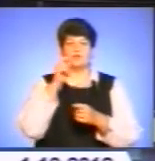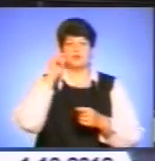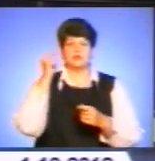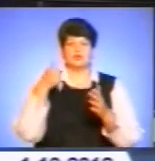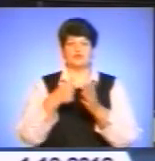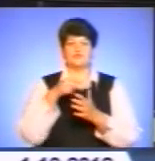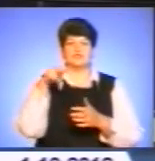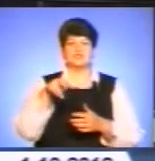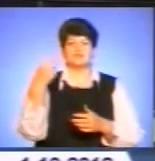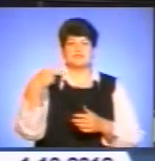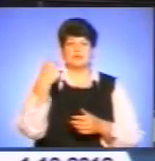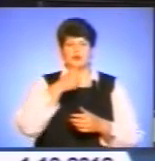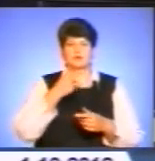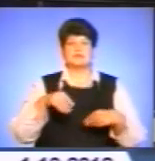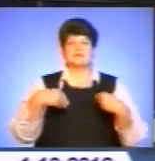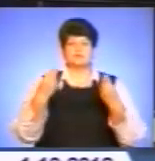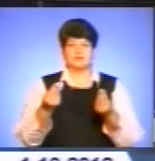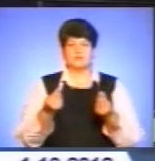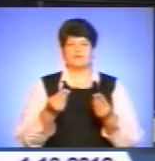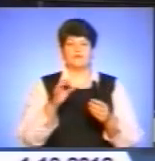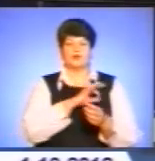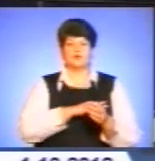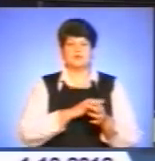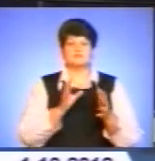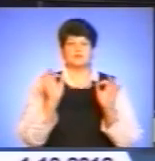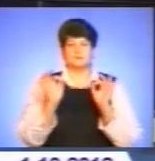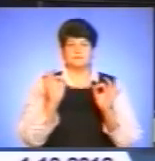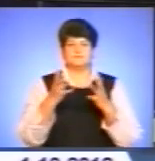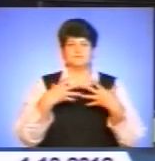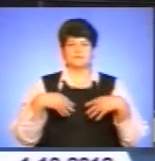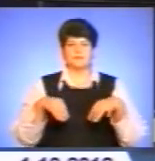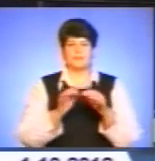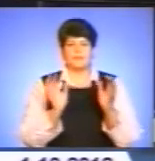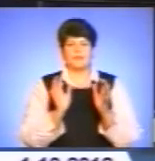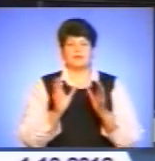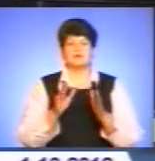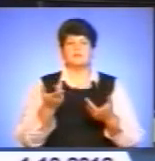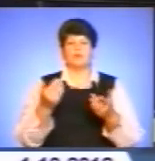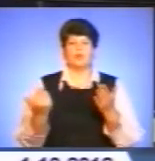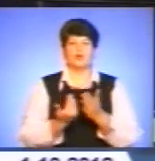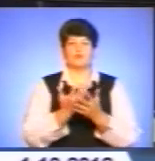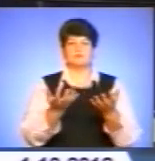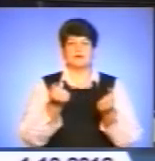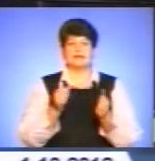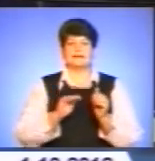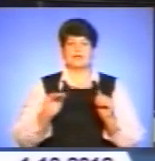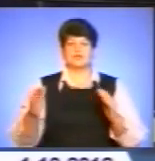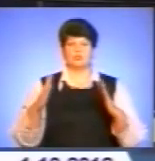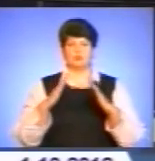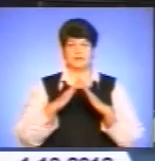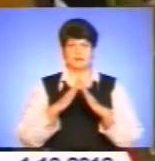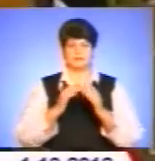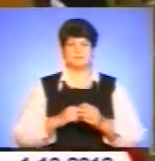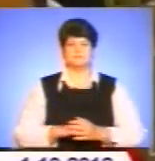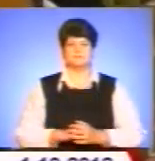Це дасть змогу дітям-сиротам виховуватися у безпечному сімейному середовищі і по-новому сприймати дитячі бутинки. Деталі у сюжеті.